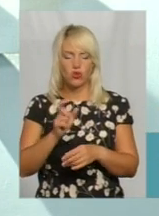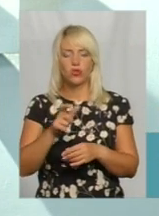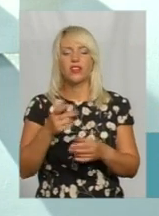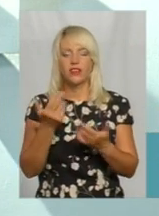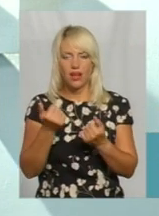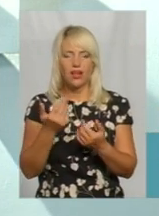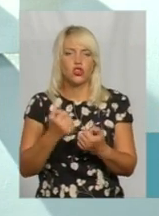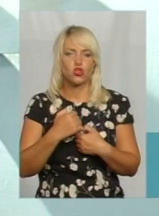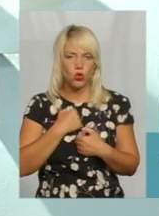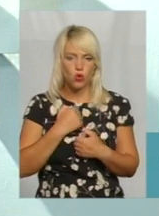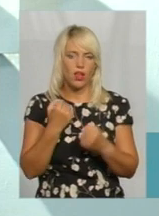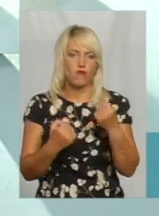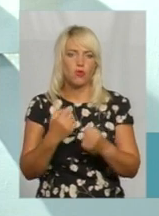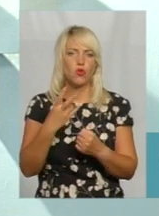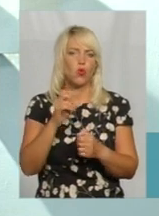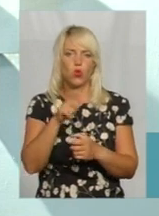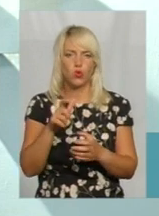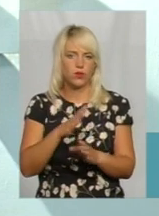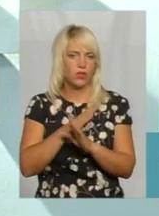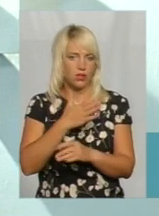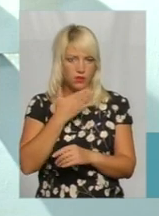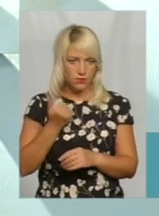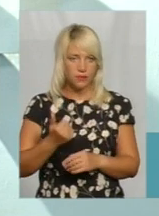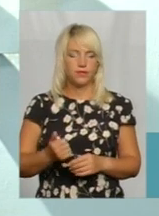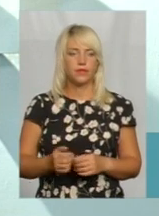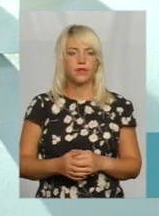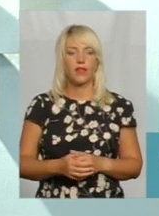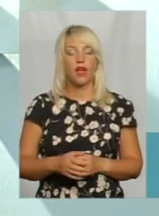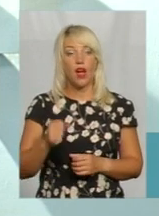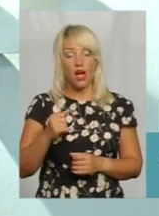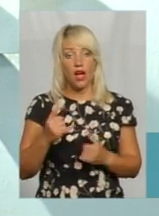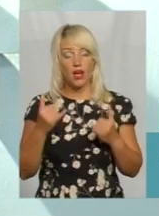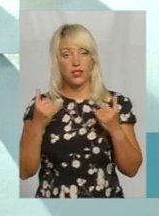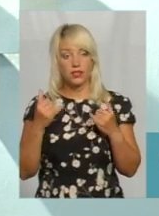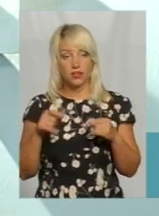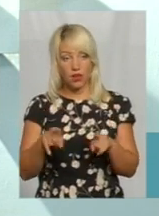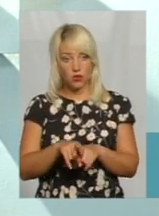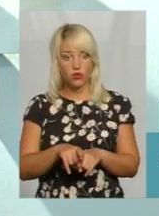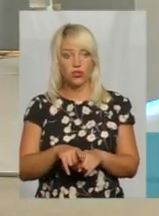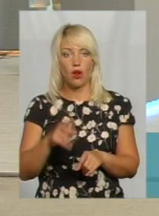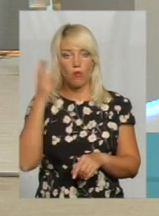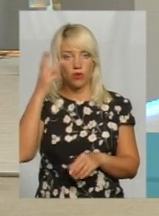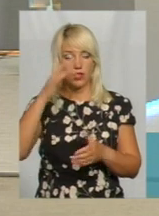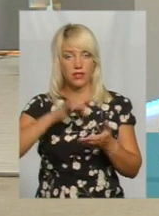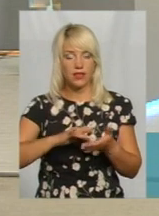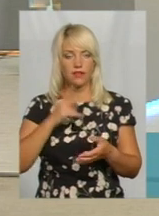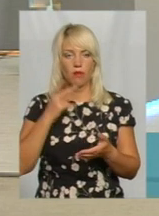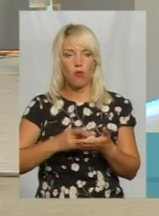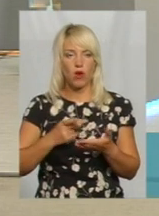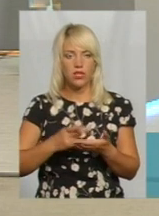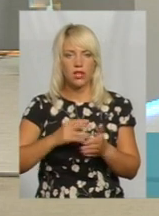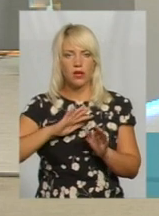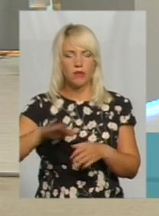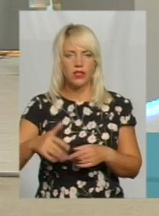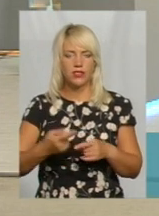були і людські травми, значить, і літальні ісходи. А сьогодні ж також поділля центру показував після цієї